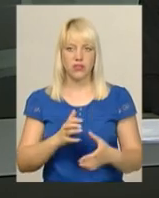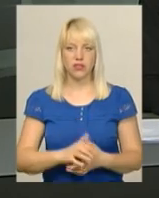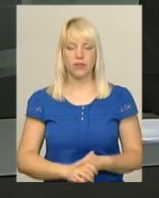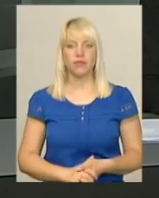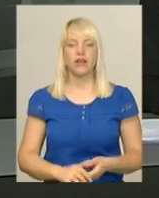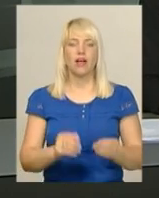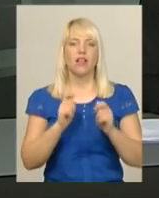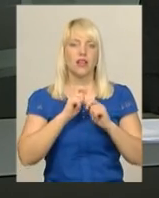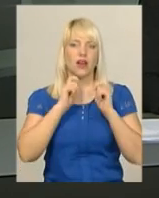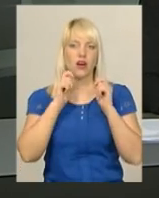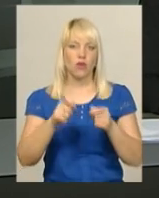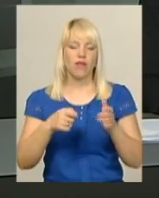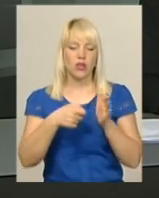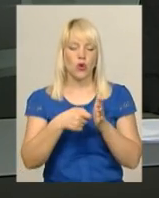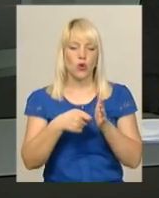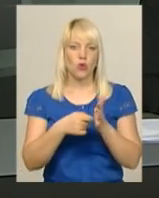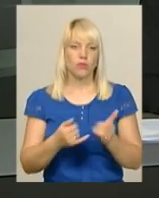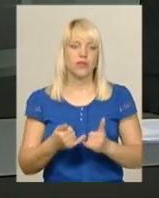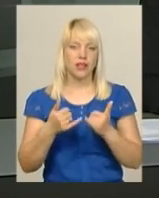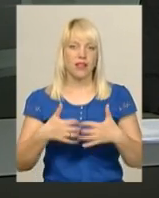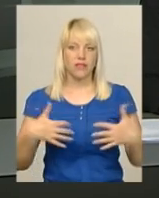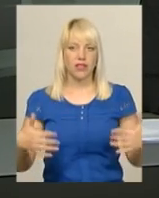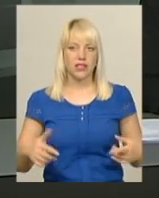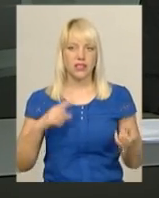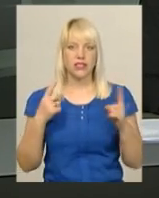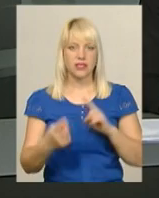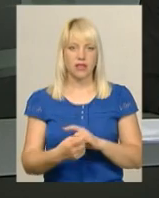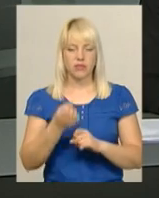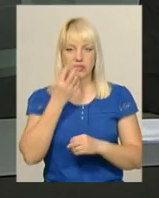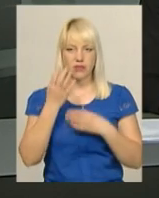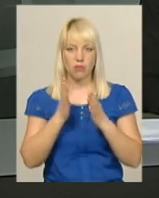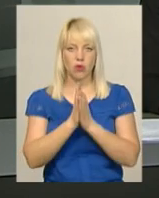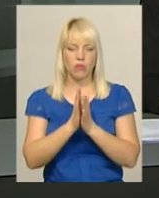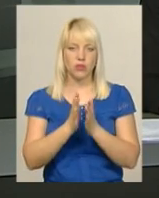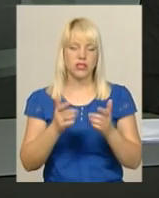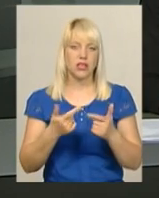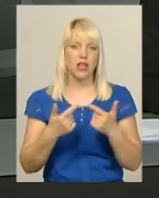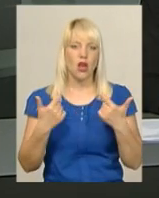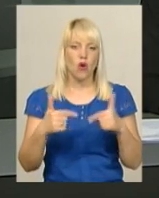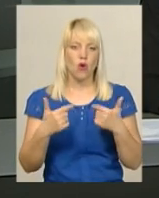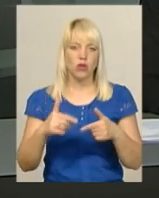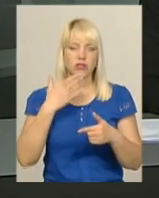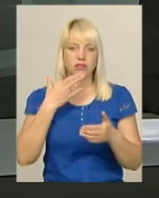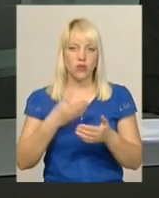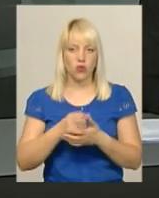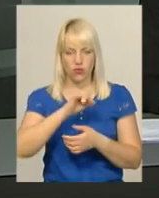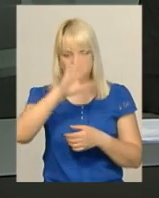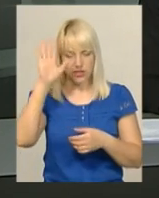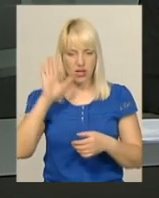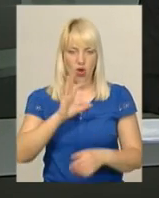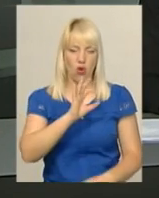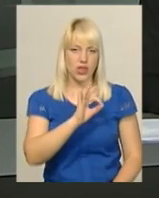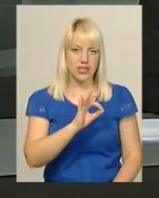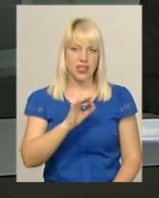Дарувати корм для тварин замість квітів попросили гости свого весілля – хмельничани Олександр та Юлія Томичі. Так вони вирішили